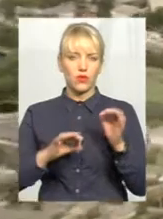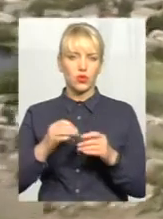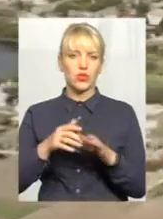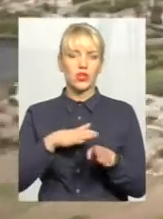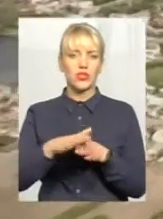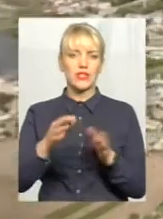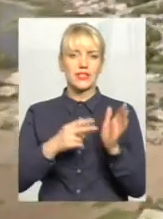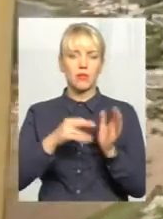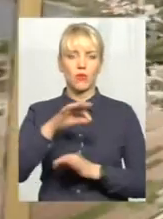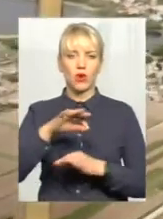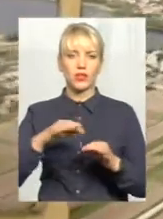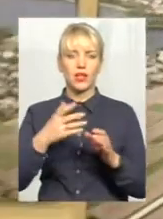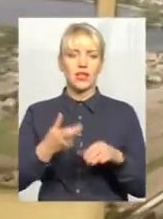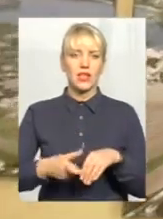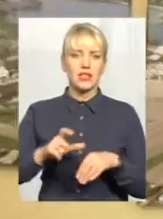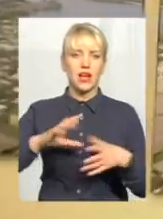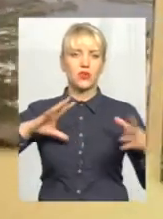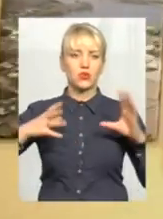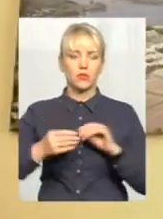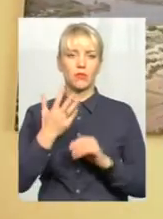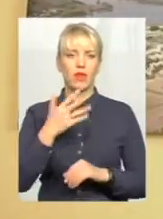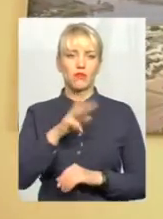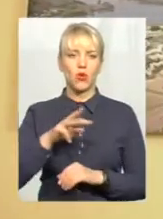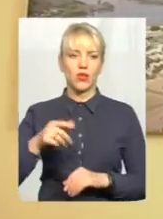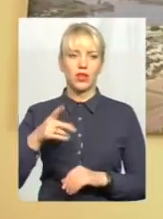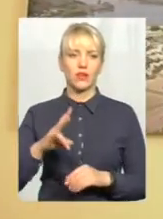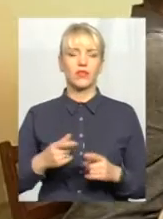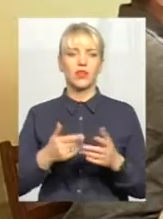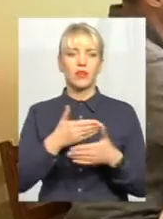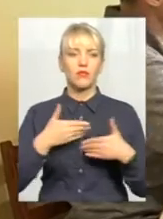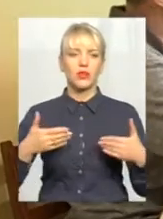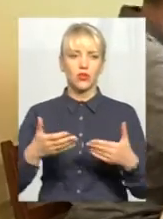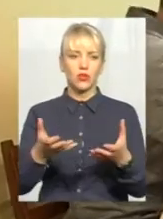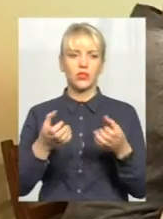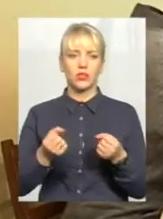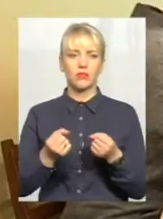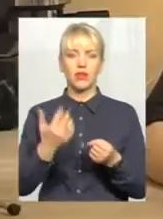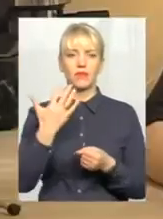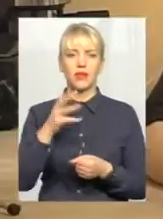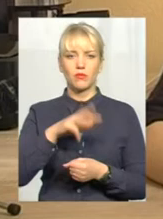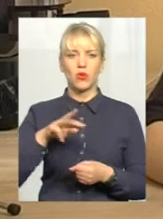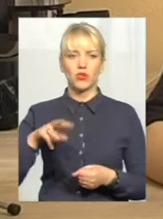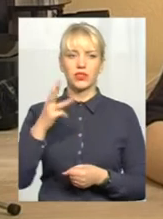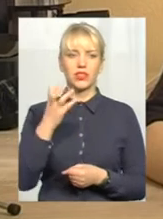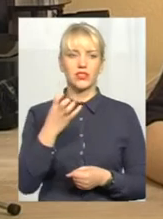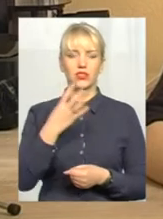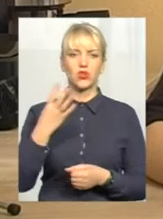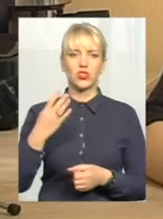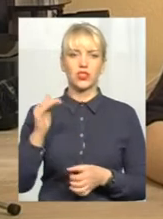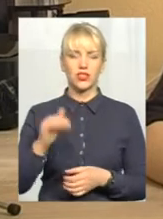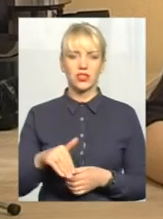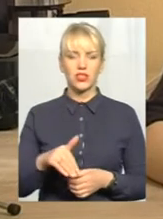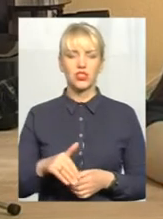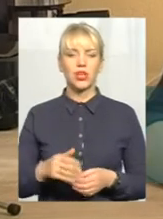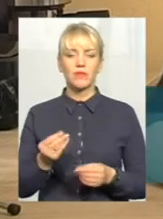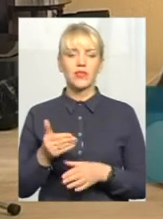проєктів на загальну суму понад 5 млн грн. Ми отримали 5 млн 344 тисячі